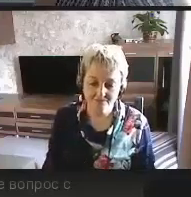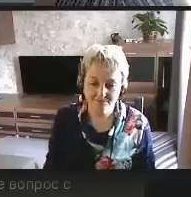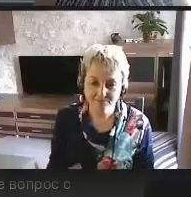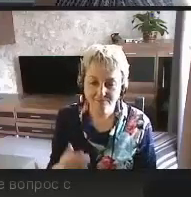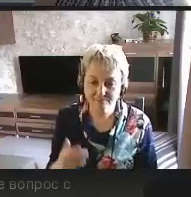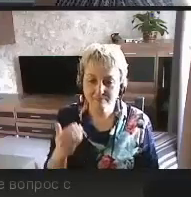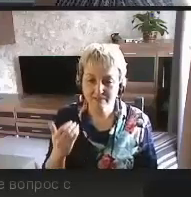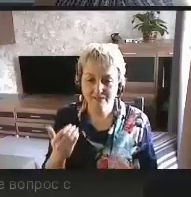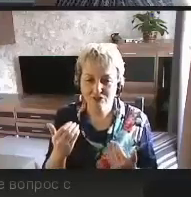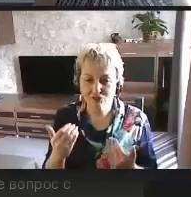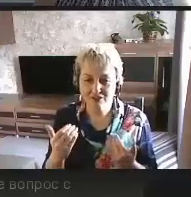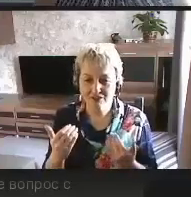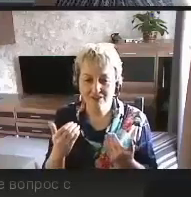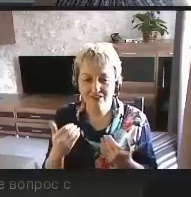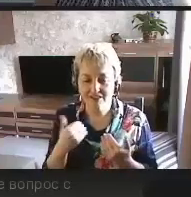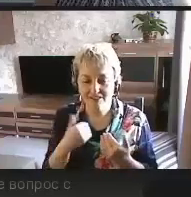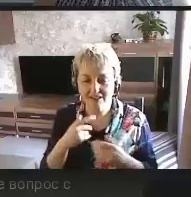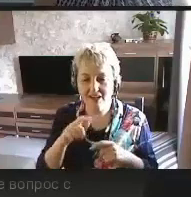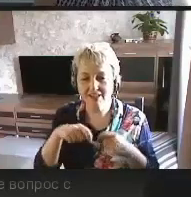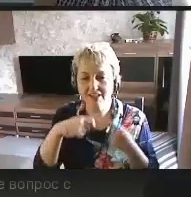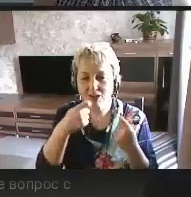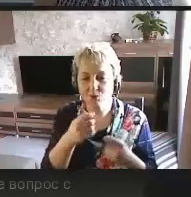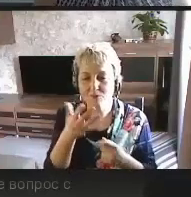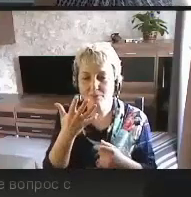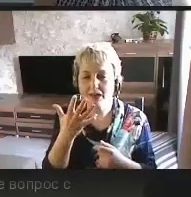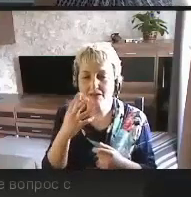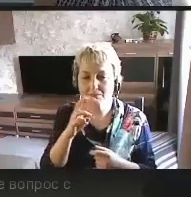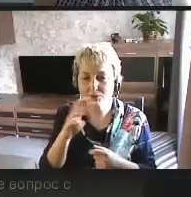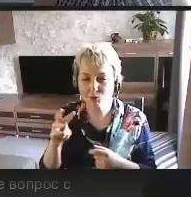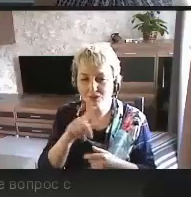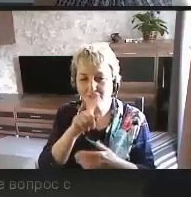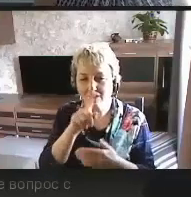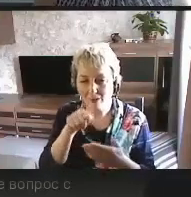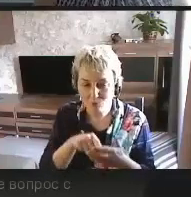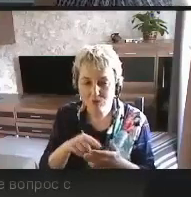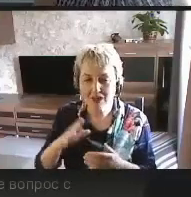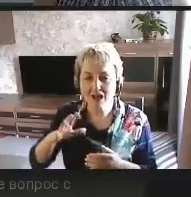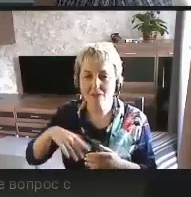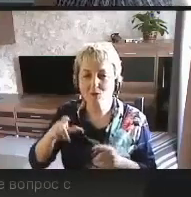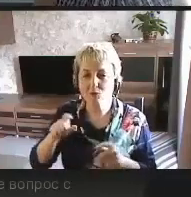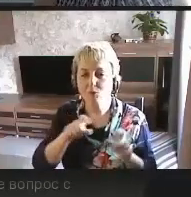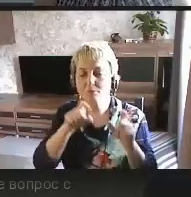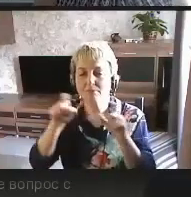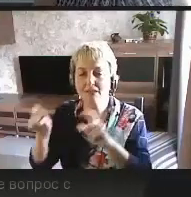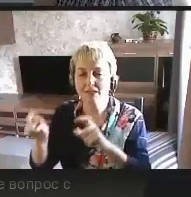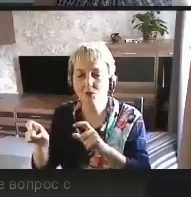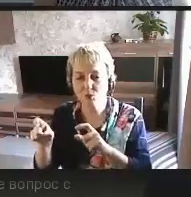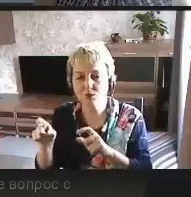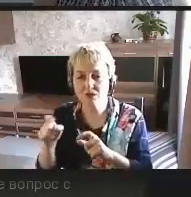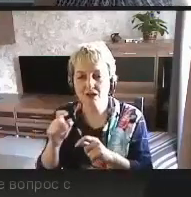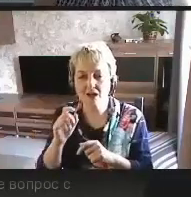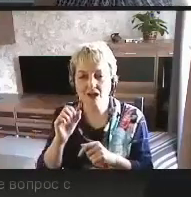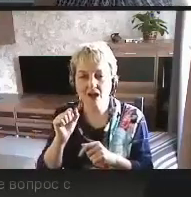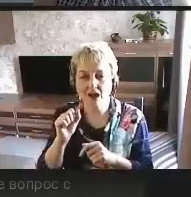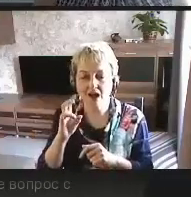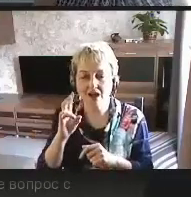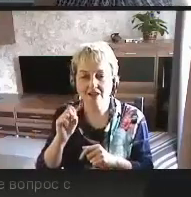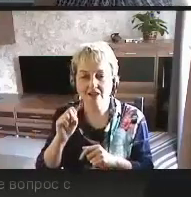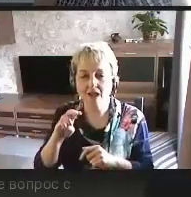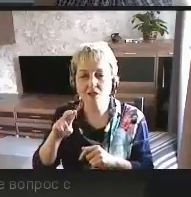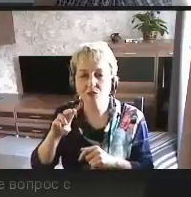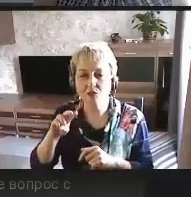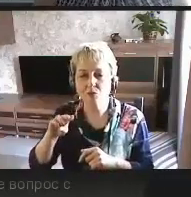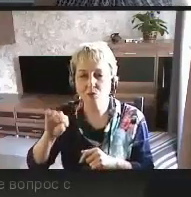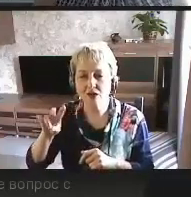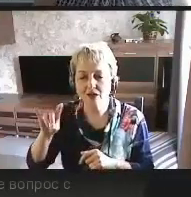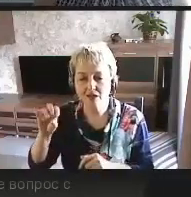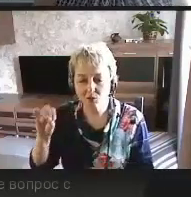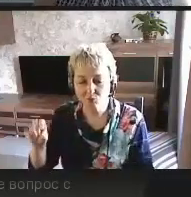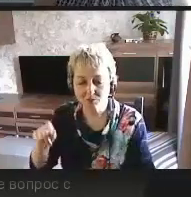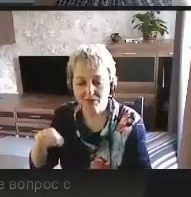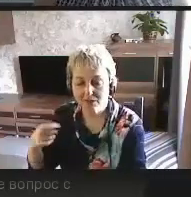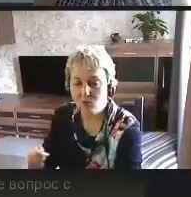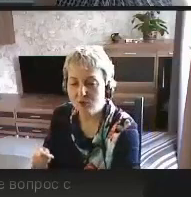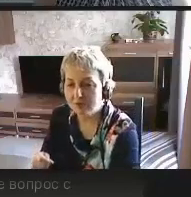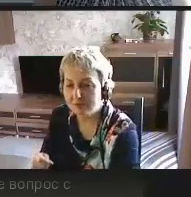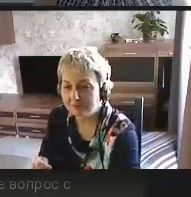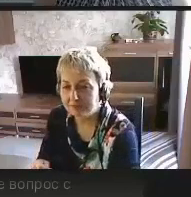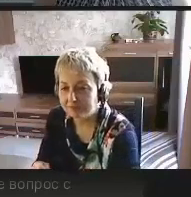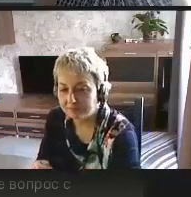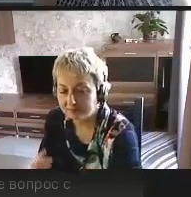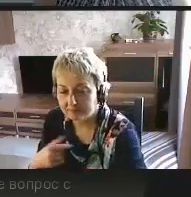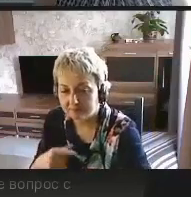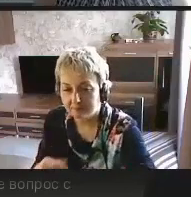По крайней мере, я сейчас даю пять минут на вопросы, а потом уже переходим тогда к Анатолию. Но там была одна из